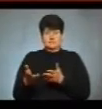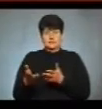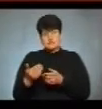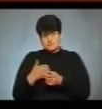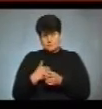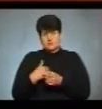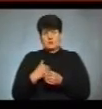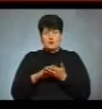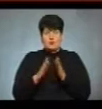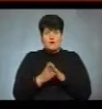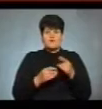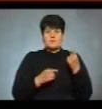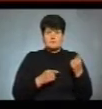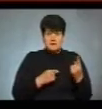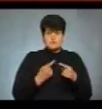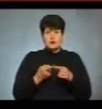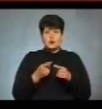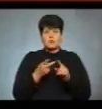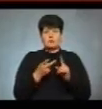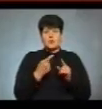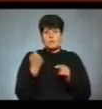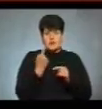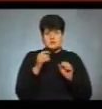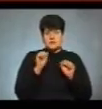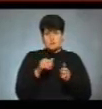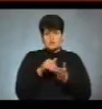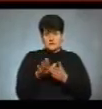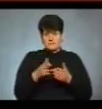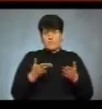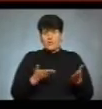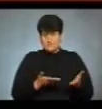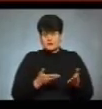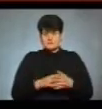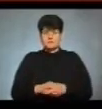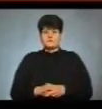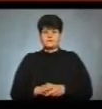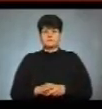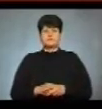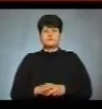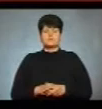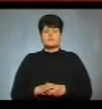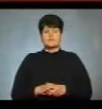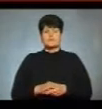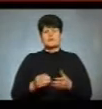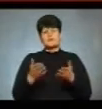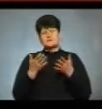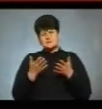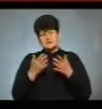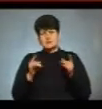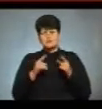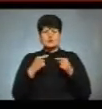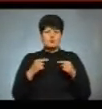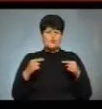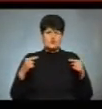умови першого, бо перший може запросто відмовитись від них, як таких, як форми. Звісно, що будь-яка